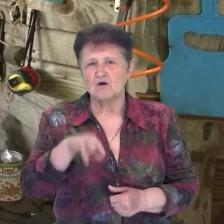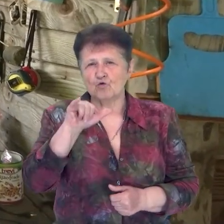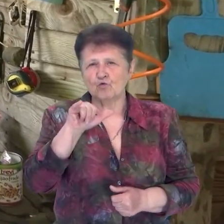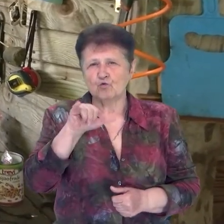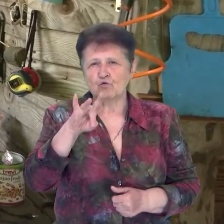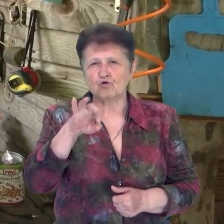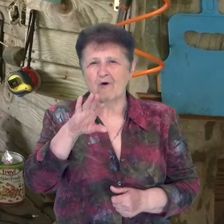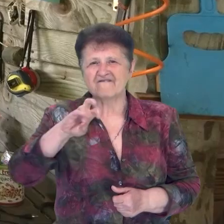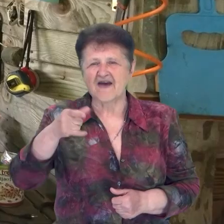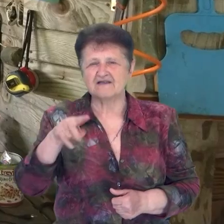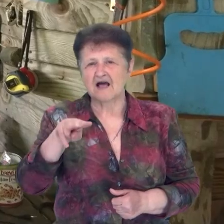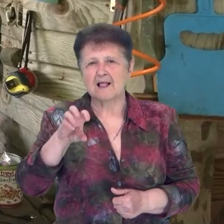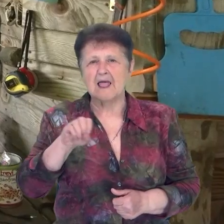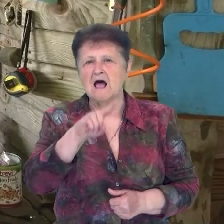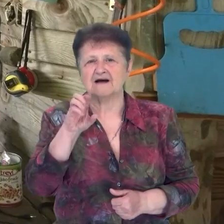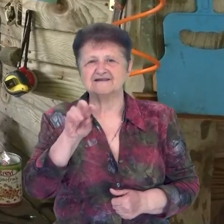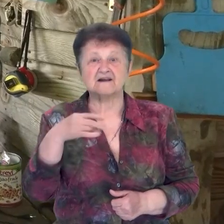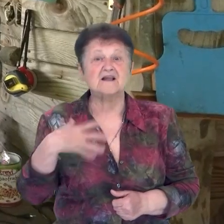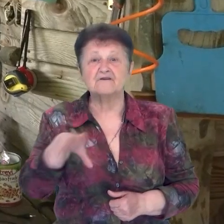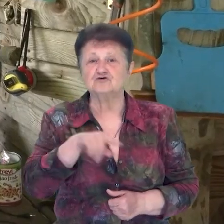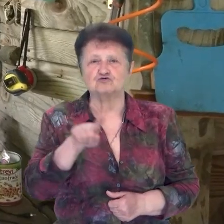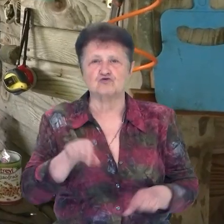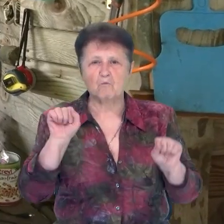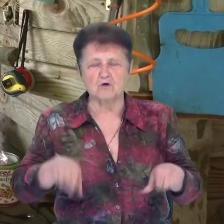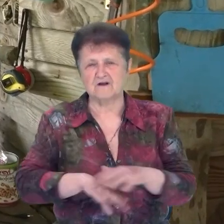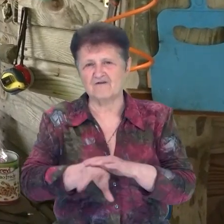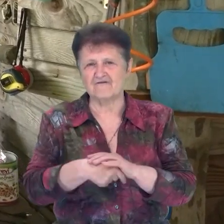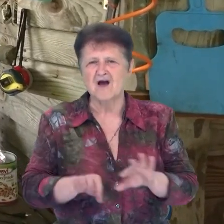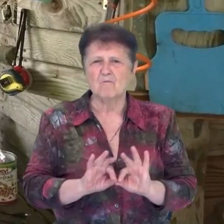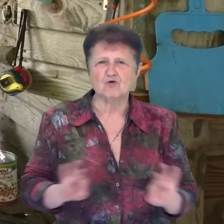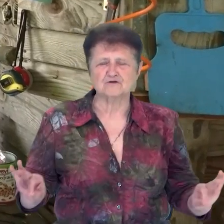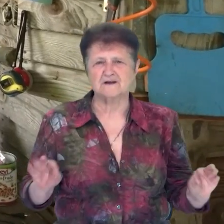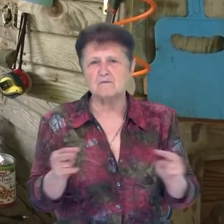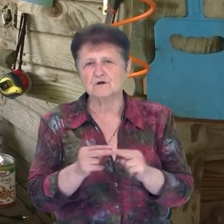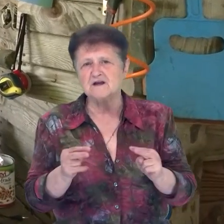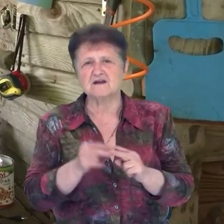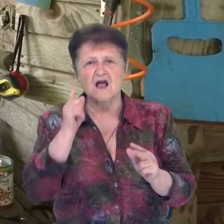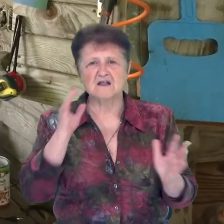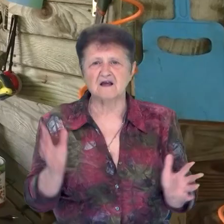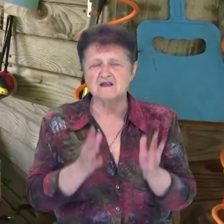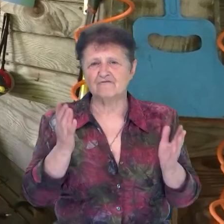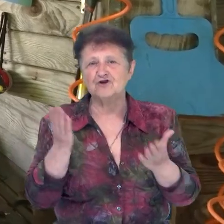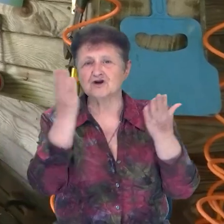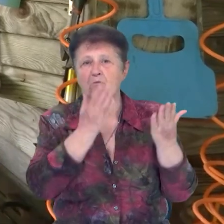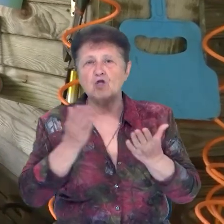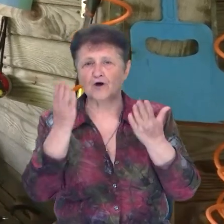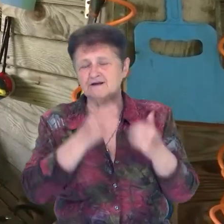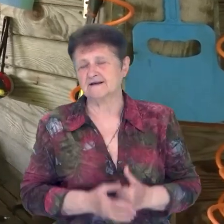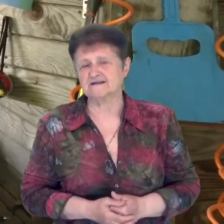рівень, тут, ну, все, що могли, все, що виробували. Простині під одіяльники, наволочки, полотенця,